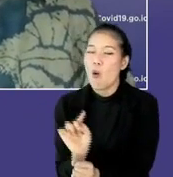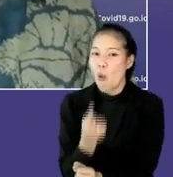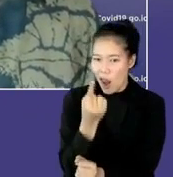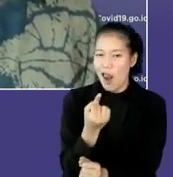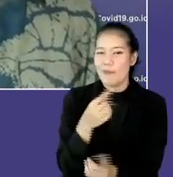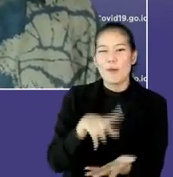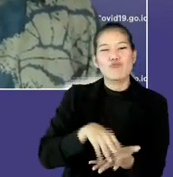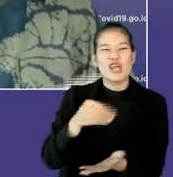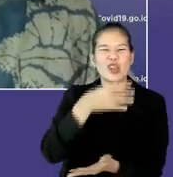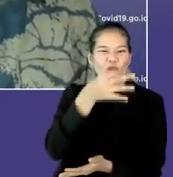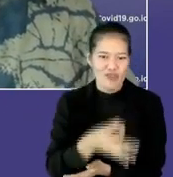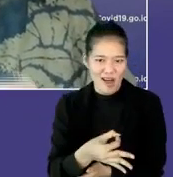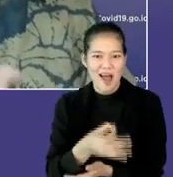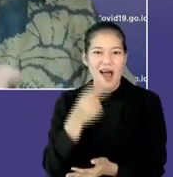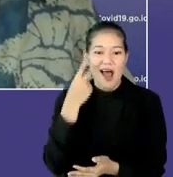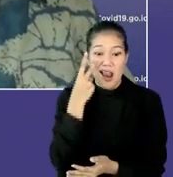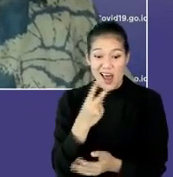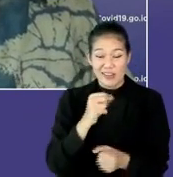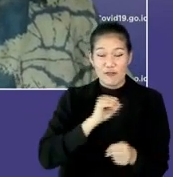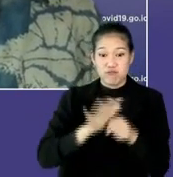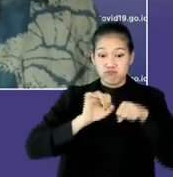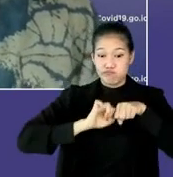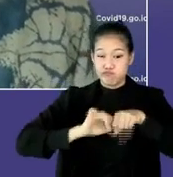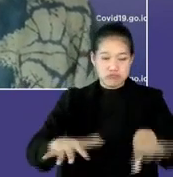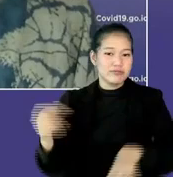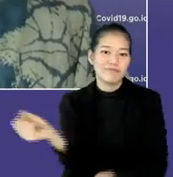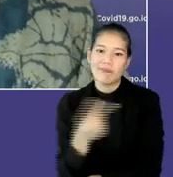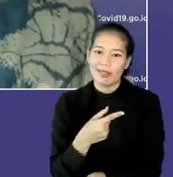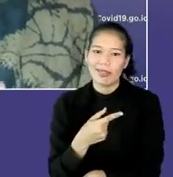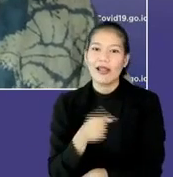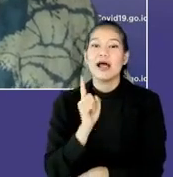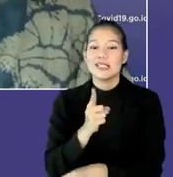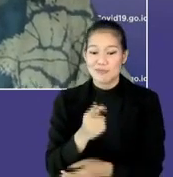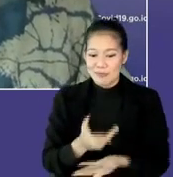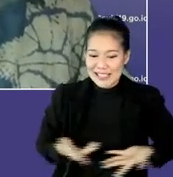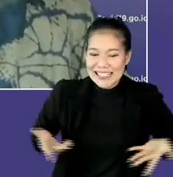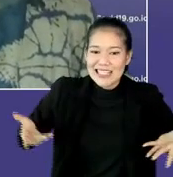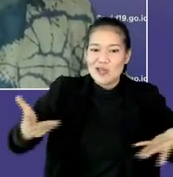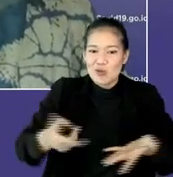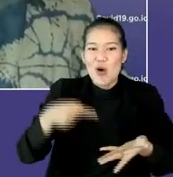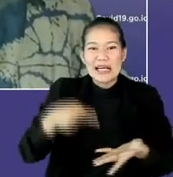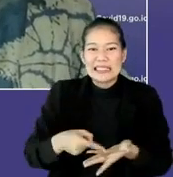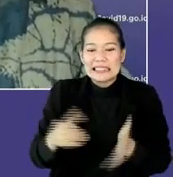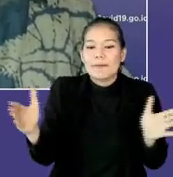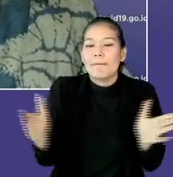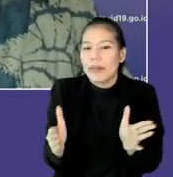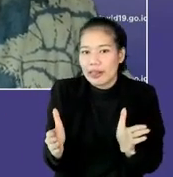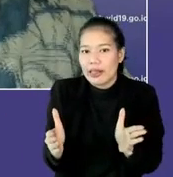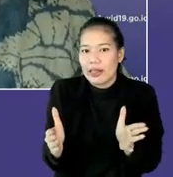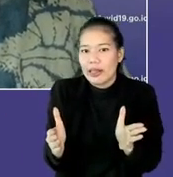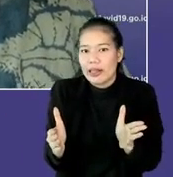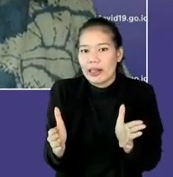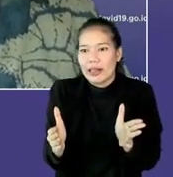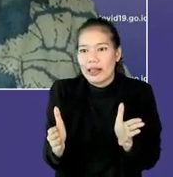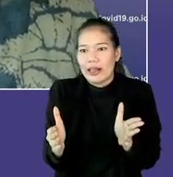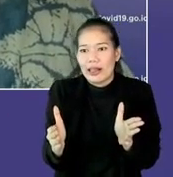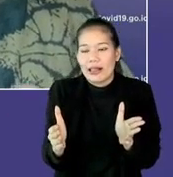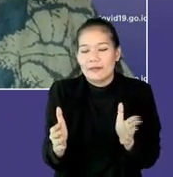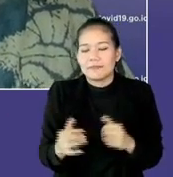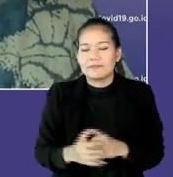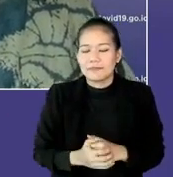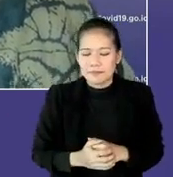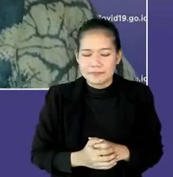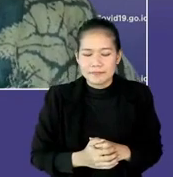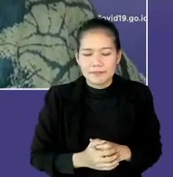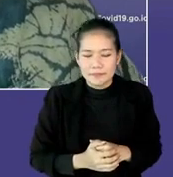pusat kota, ketika terjadi penularan dia cepat menyebarnya, karena ruang lingkup wilayah yang tidak terlalu luas. Nah, jangan lupa juga kita